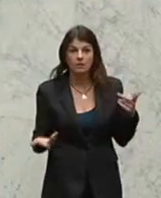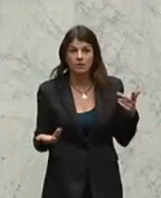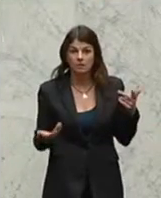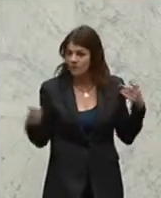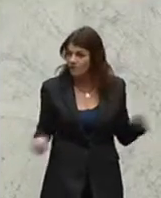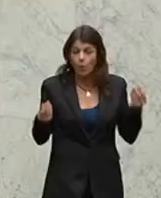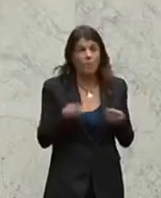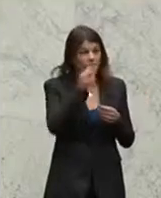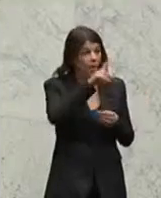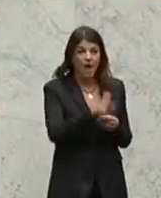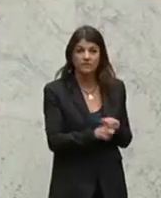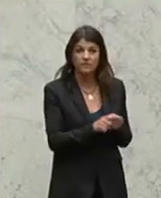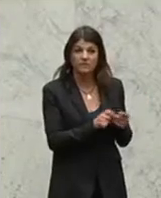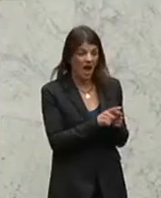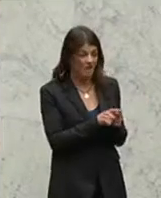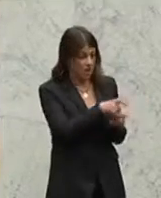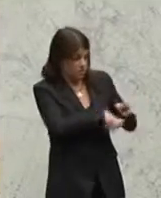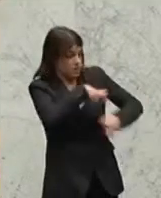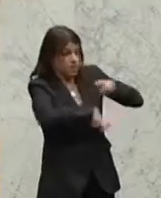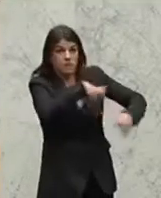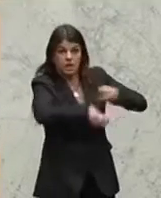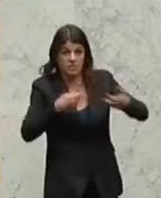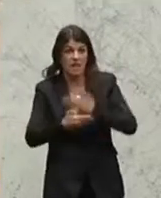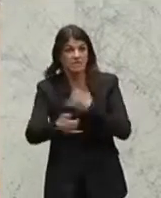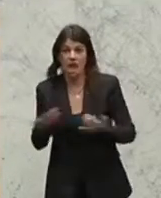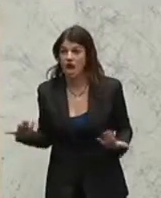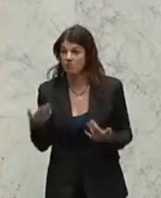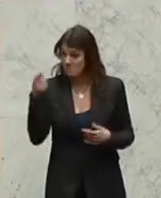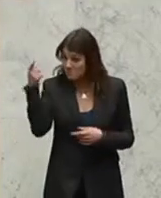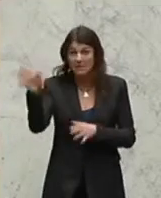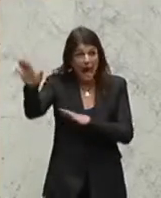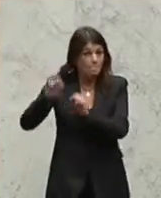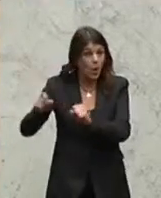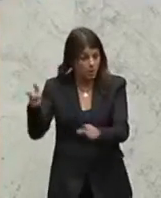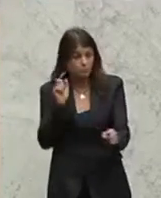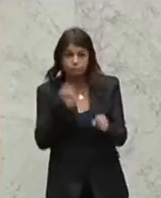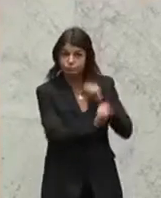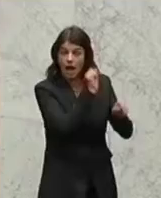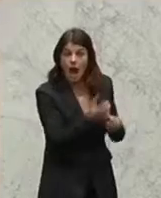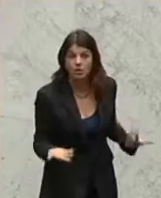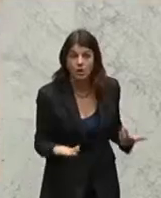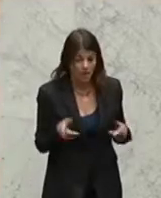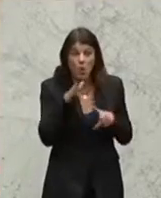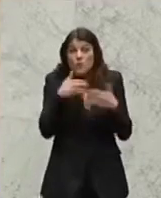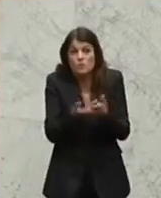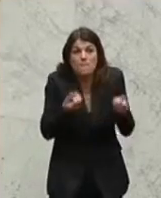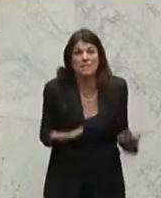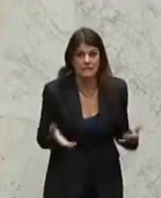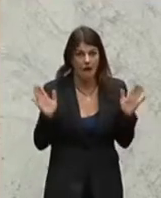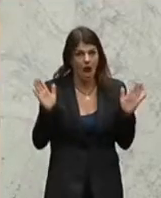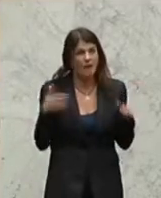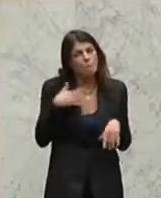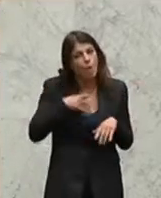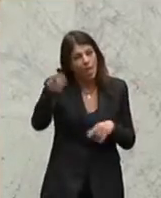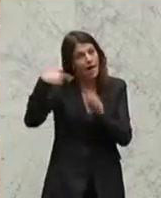dass der FLAV ausgeplündert wird in den nächsten Jahren. Das wird der Fall sein. Das wird der Fall sein. Und ich möchte